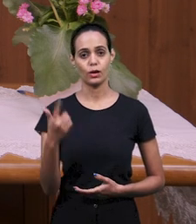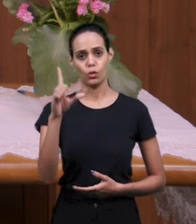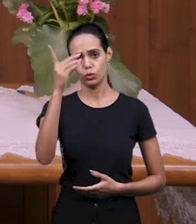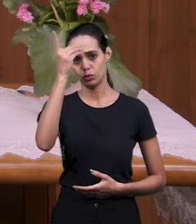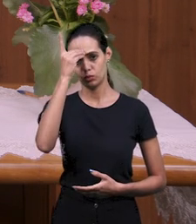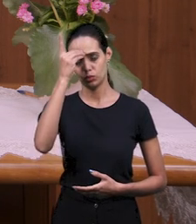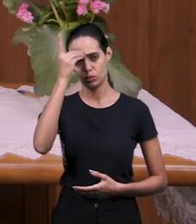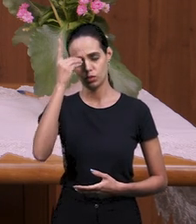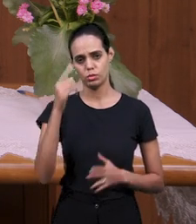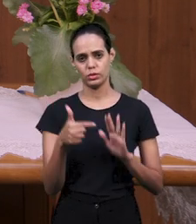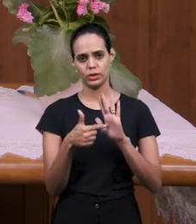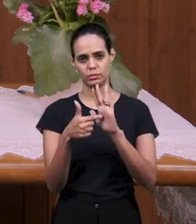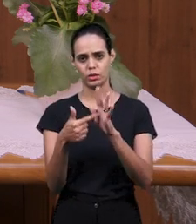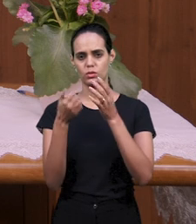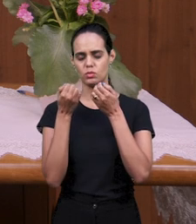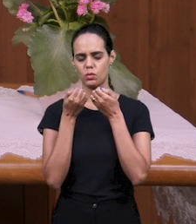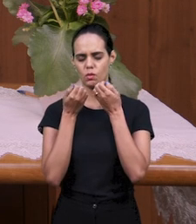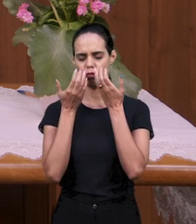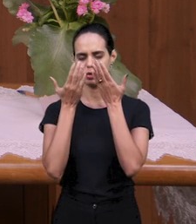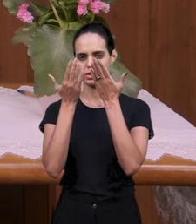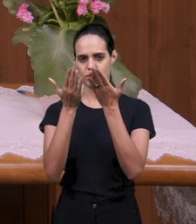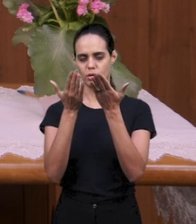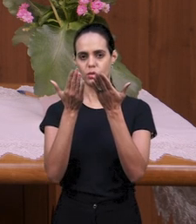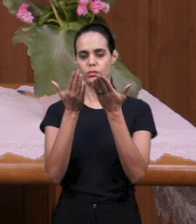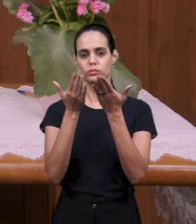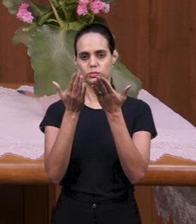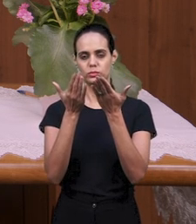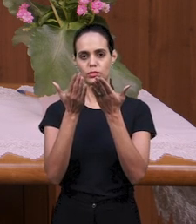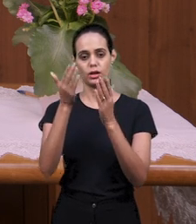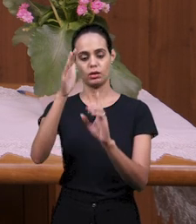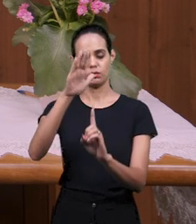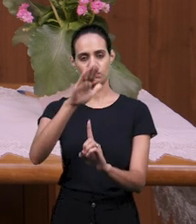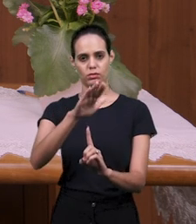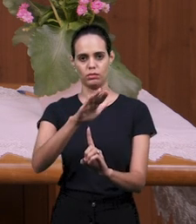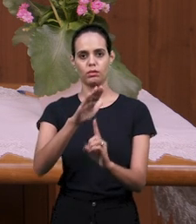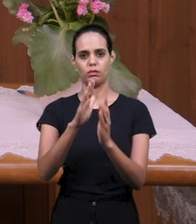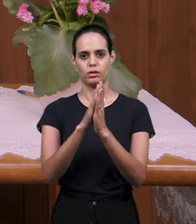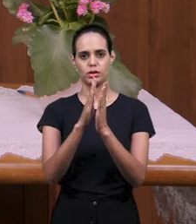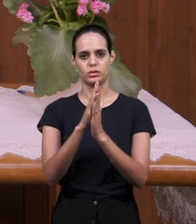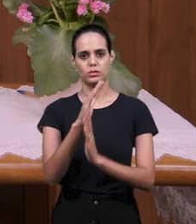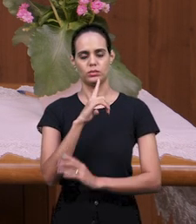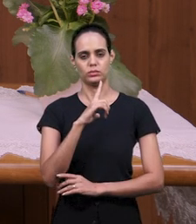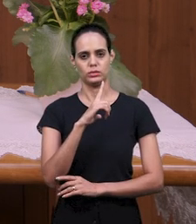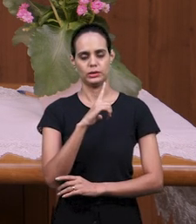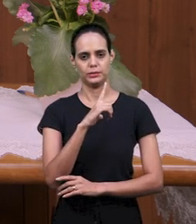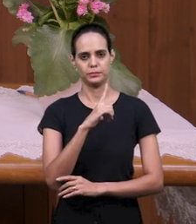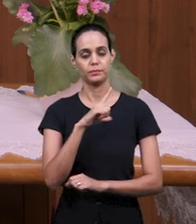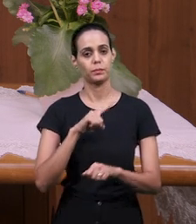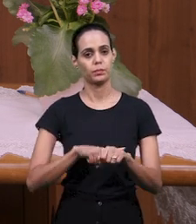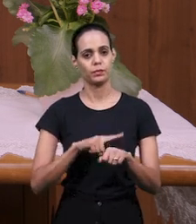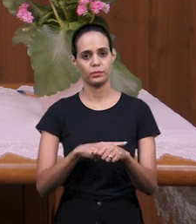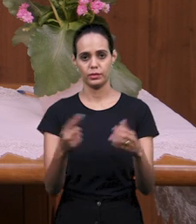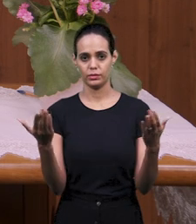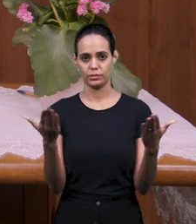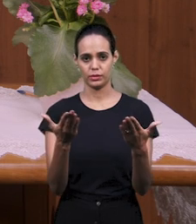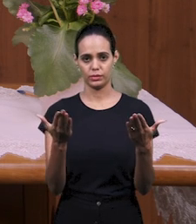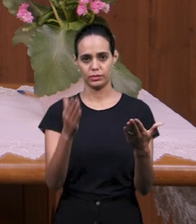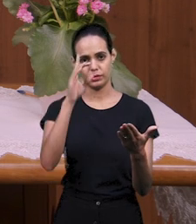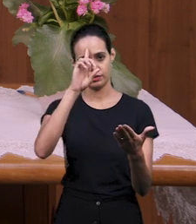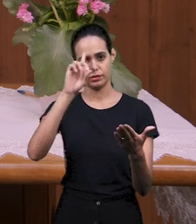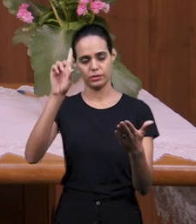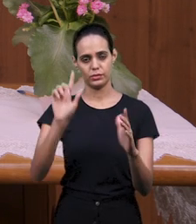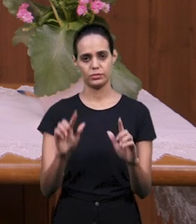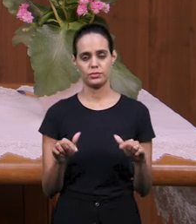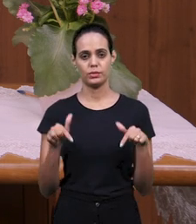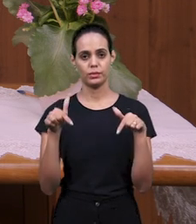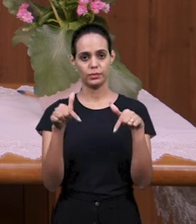исповедании. И еще одну молитву с возложением рук, чтобы в этот момент Бог мог совершить благословение в вашей